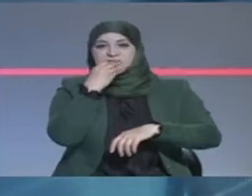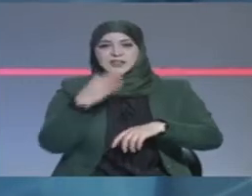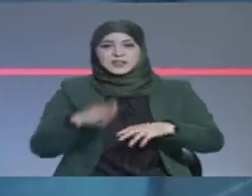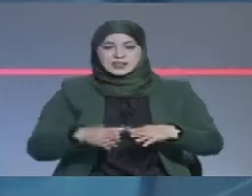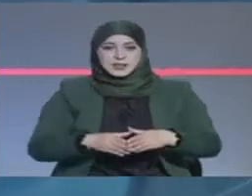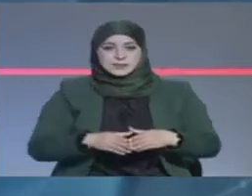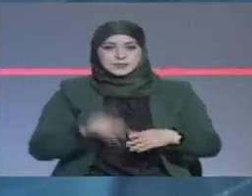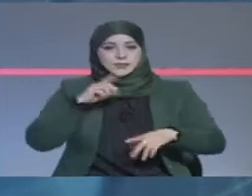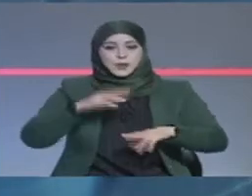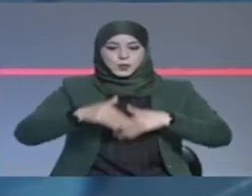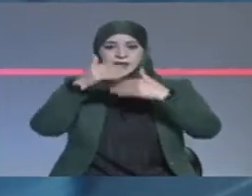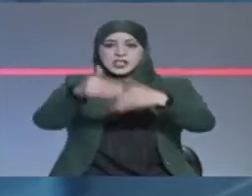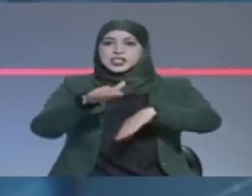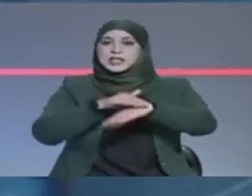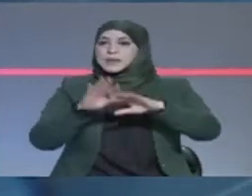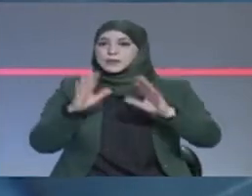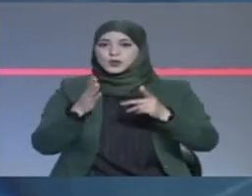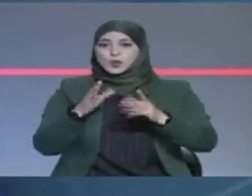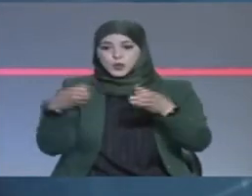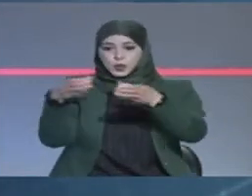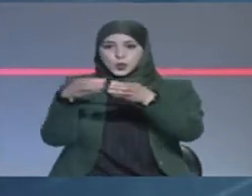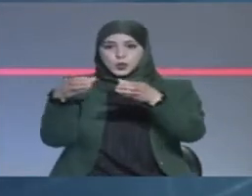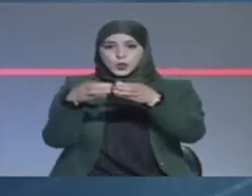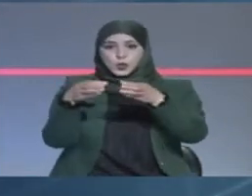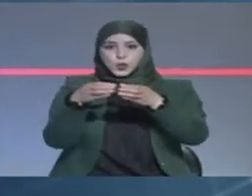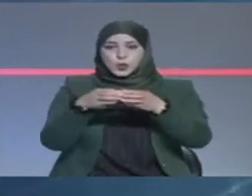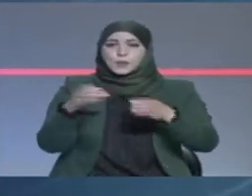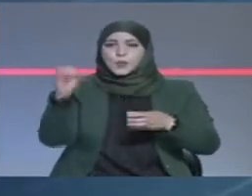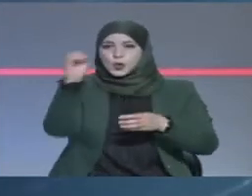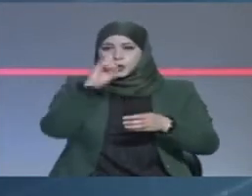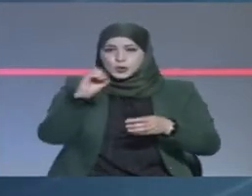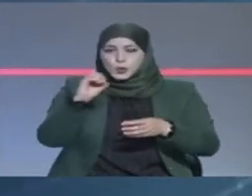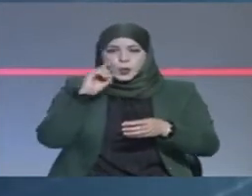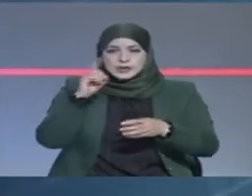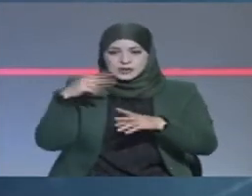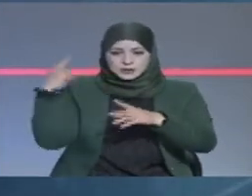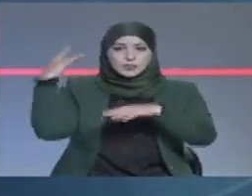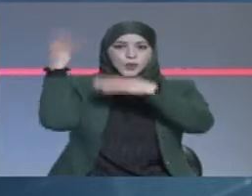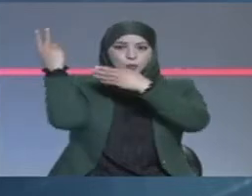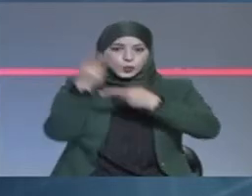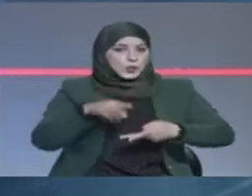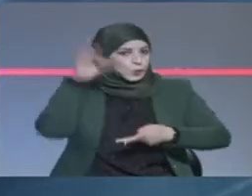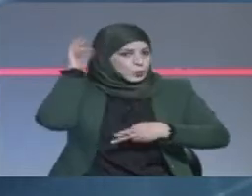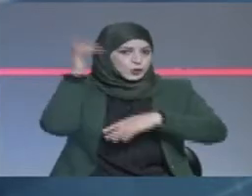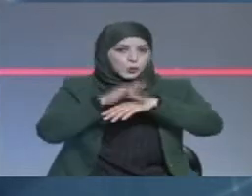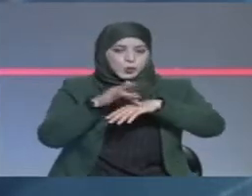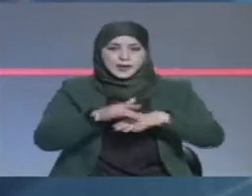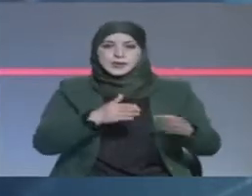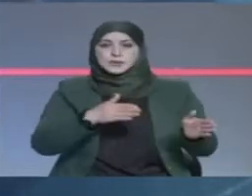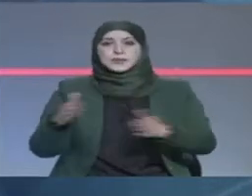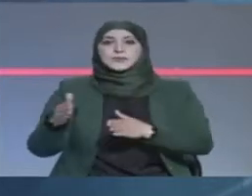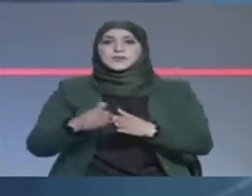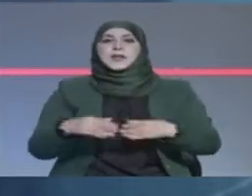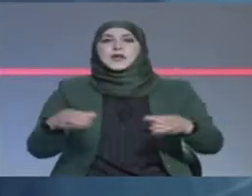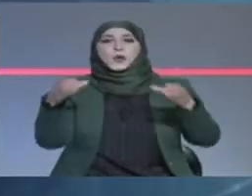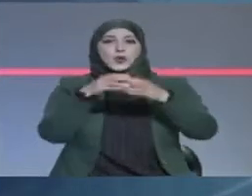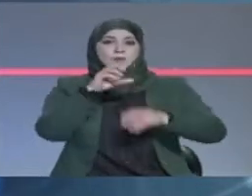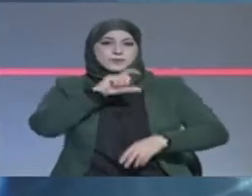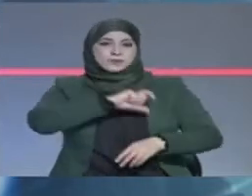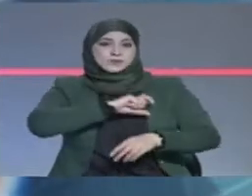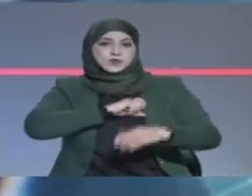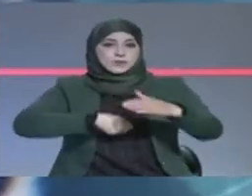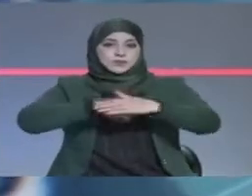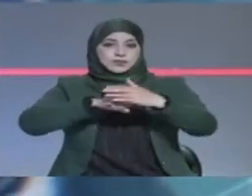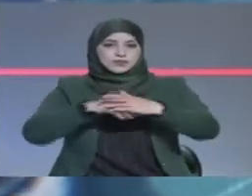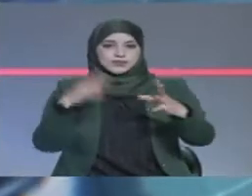والتأجيل سببه وصول الفريق الإسواتيني متأخر اليوم إلى تونس النجم الرياضي ساحلي حقق